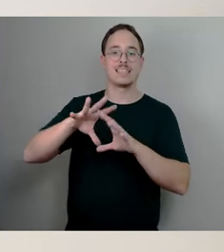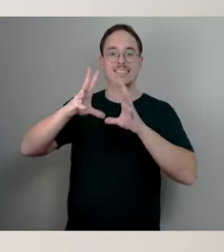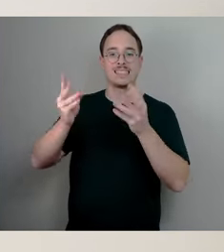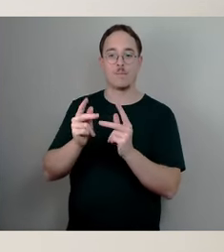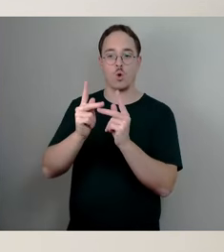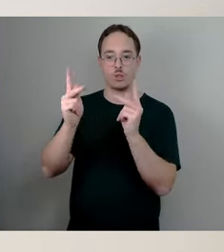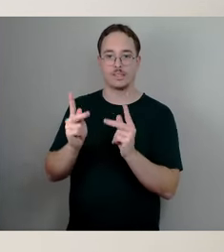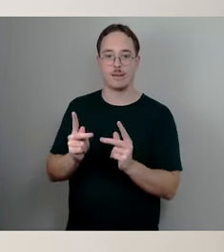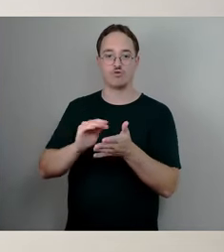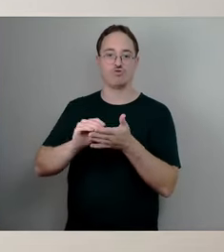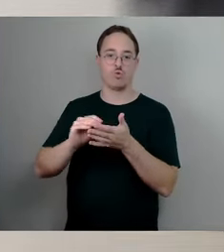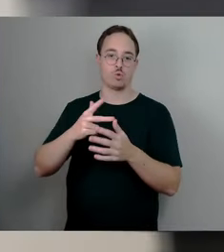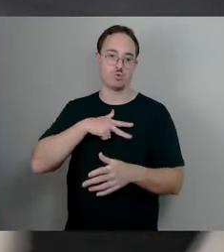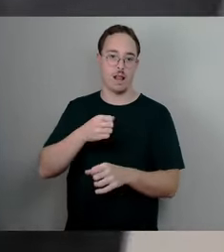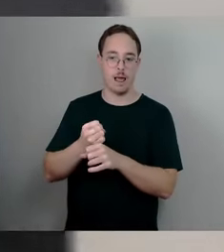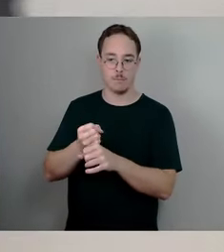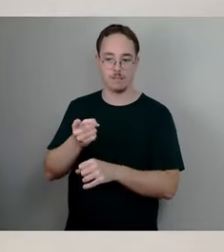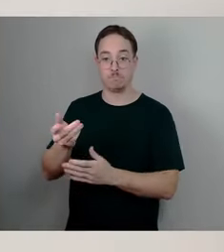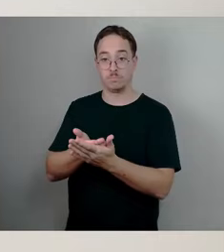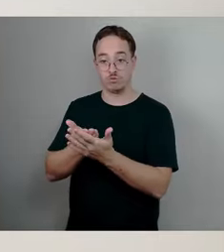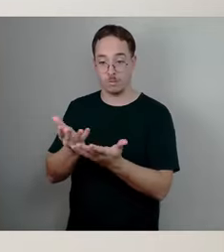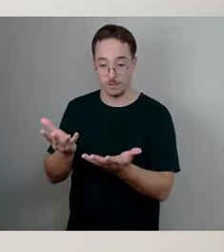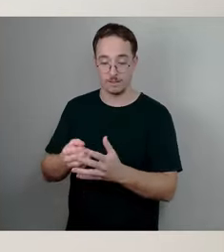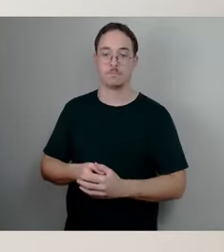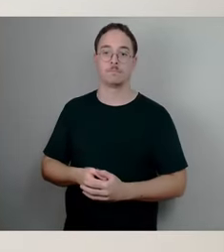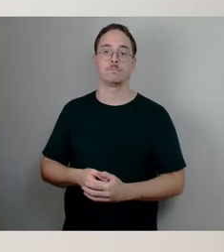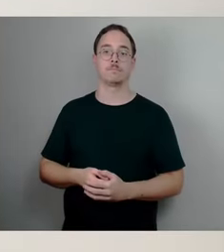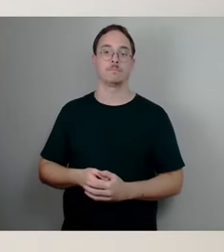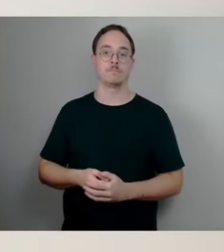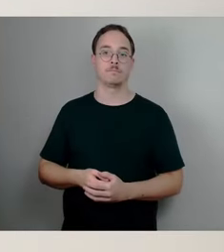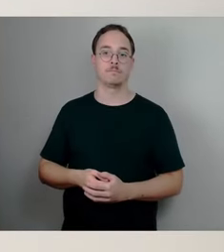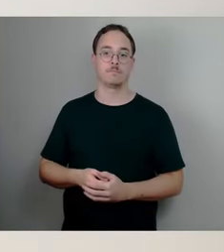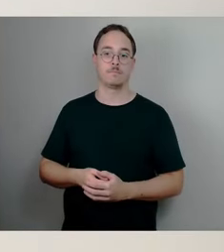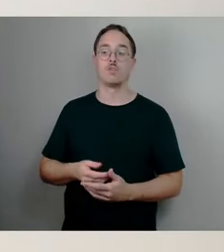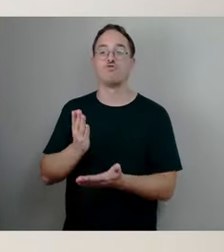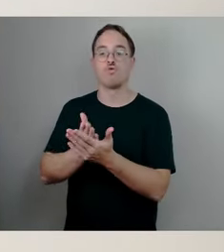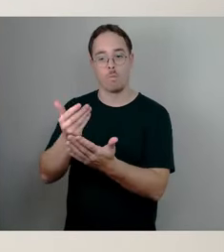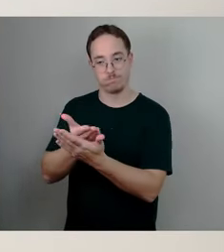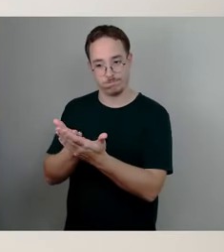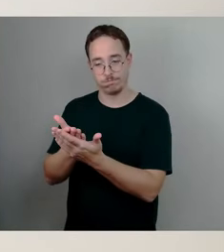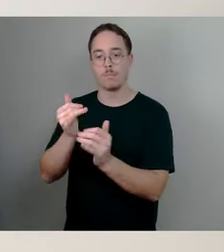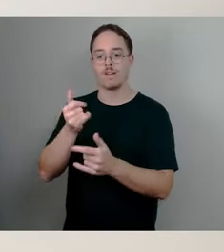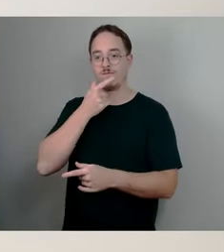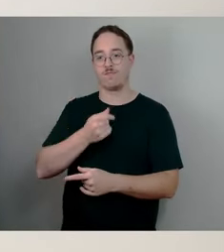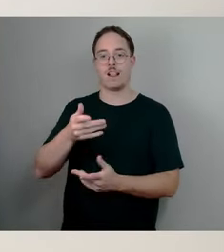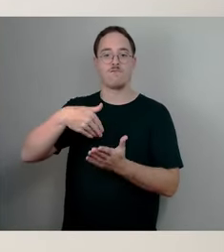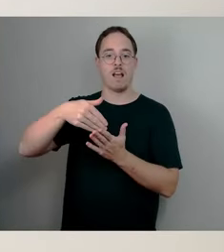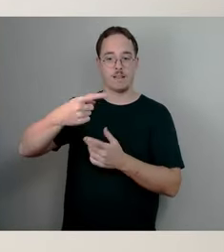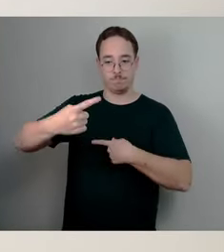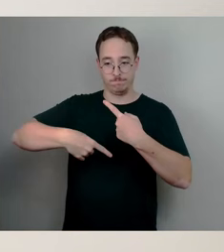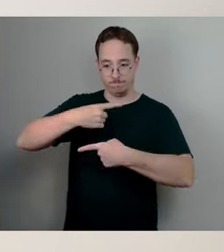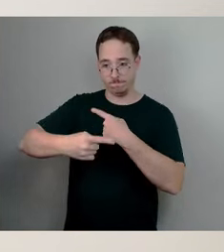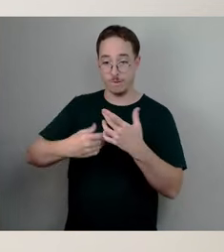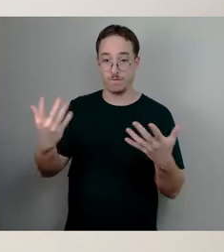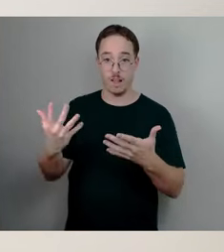in dem beschrieben ist, jetzt schon beschrieben ist, aber weiterentwickelt werden soll, welche Kriterien werden